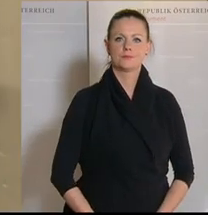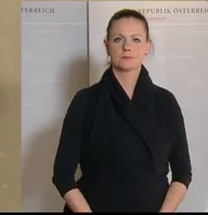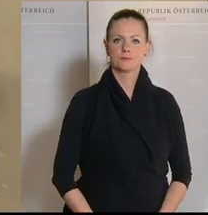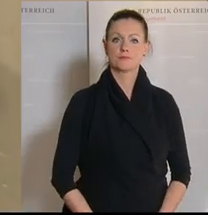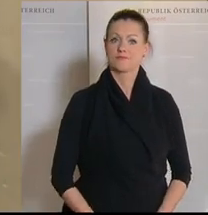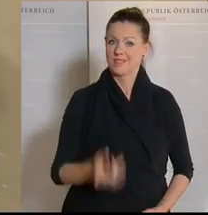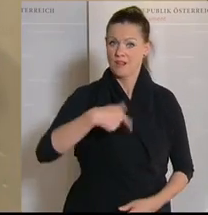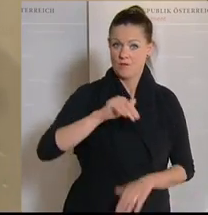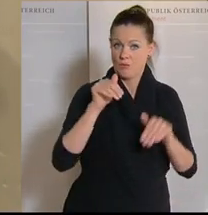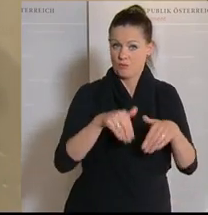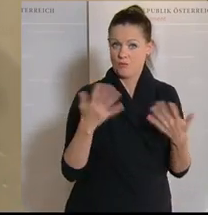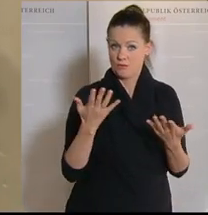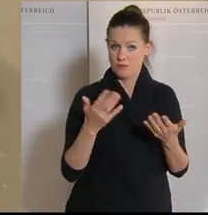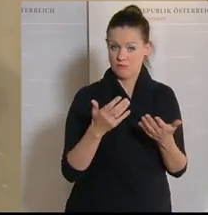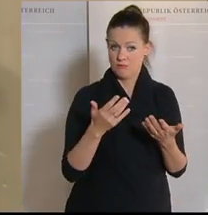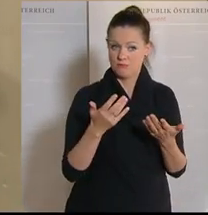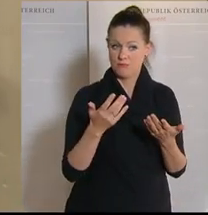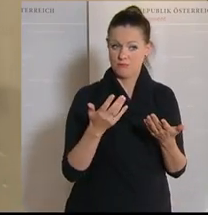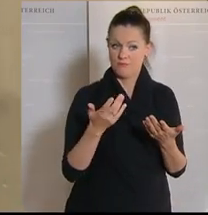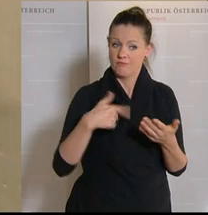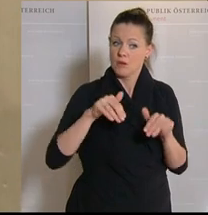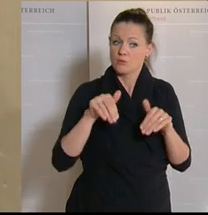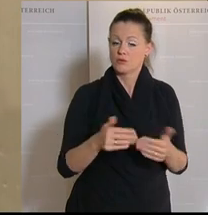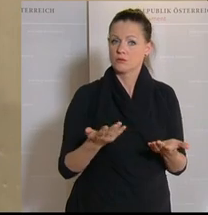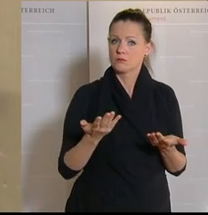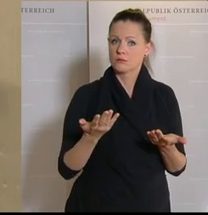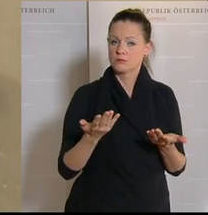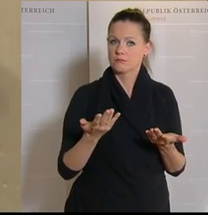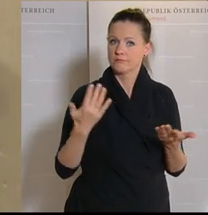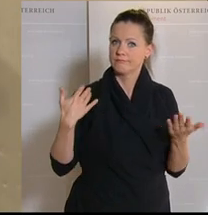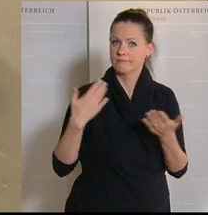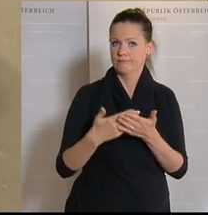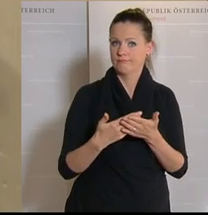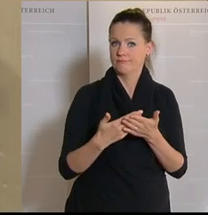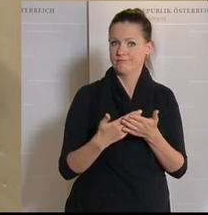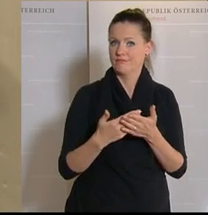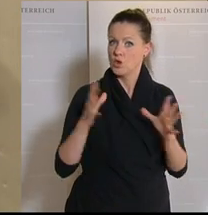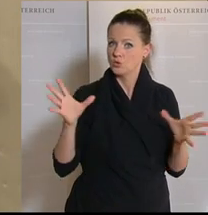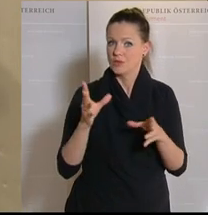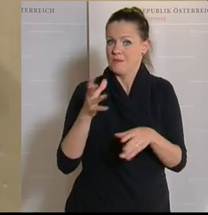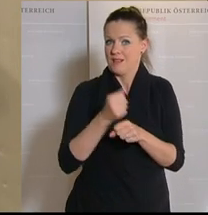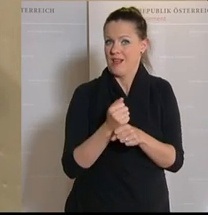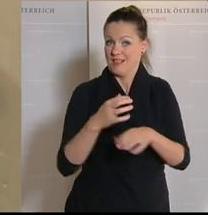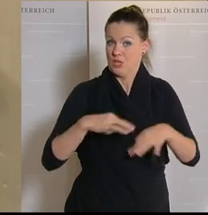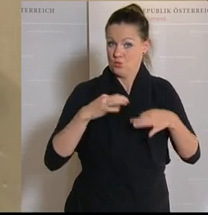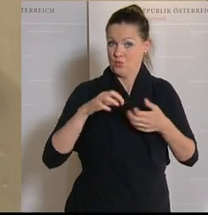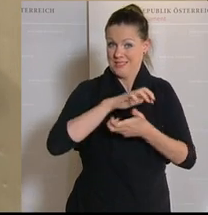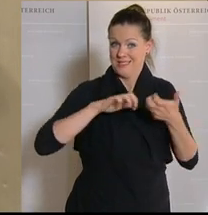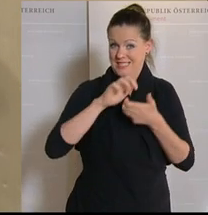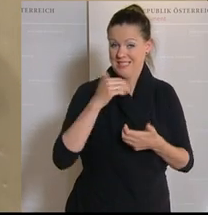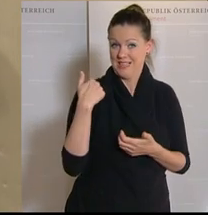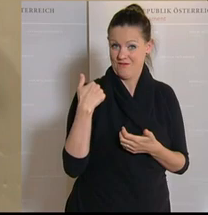Und wir müssen, so wie es den Zusammenhalt gegeben hat in der Gesundheitskrise,